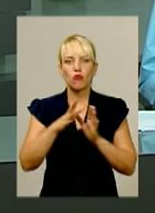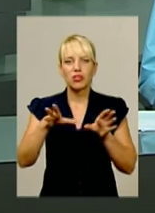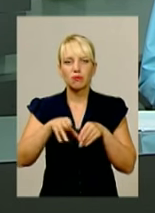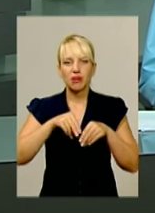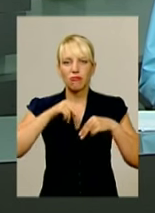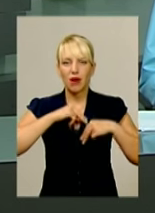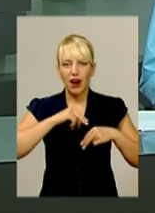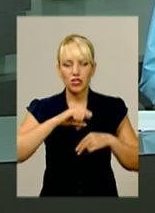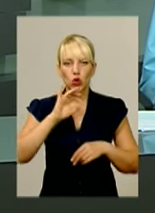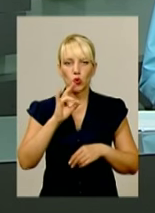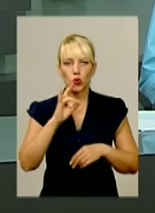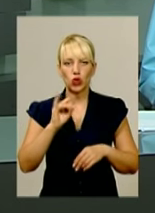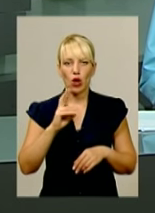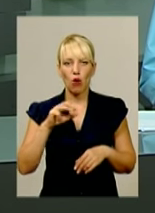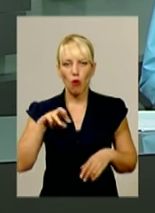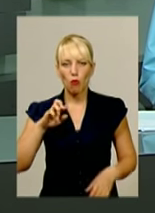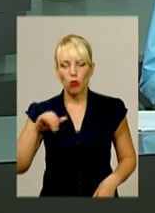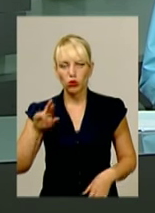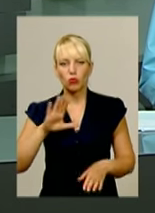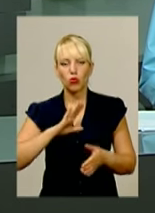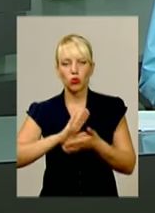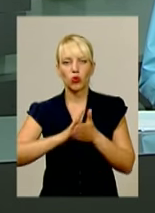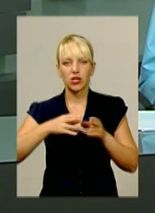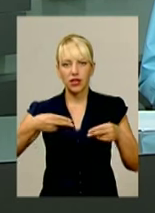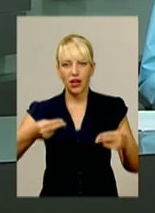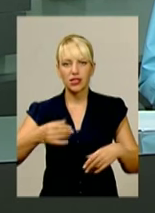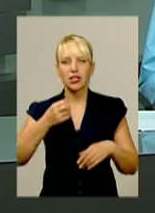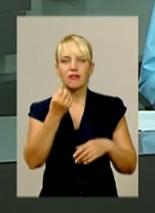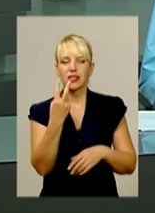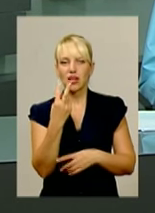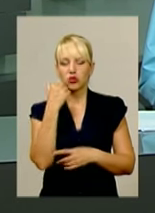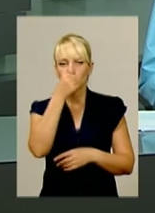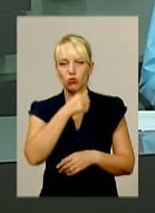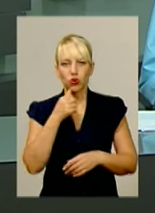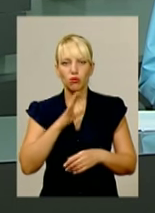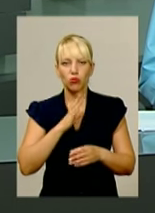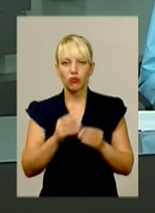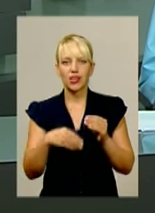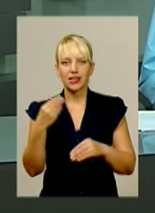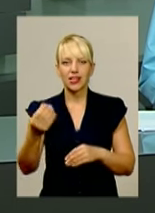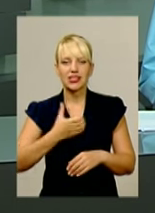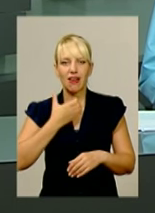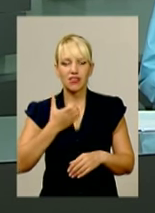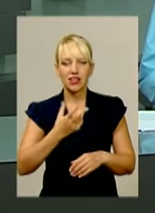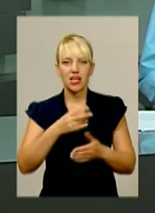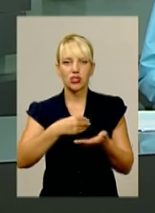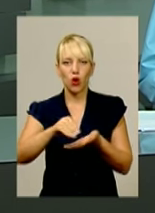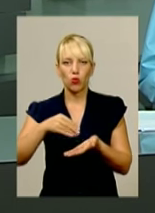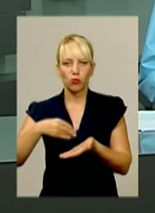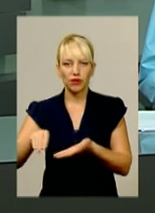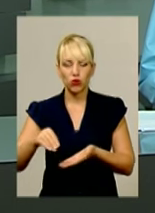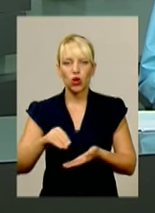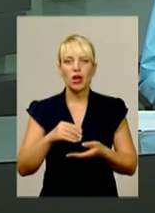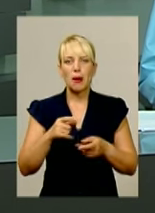Юнікобудом був укладений ще у 2012 році. І тоді ж наданий завдаток на закупівлю матеріалів. Однак